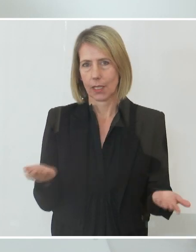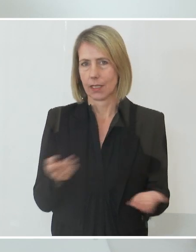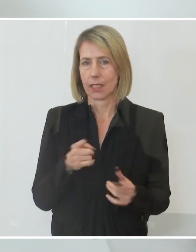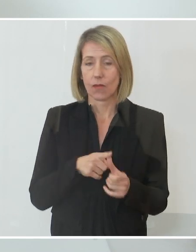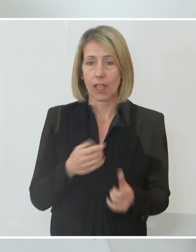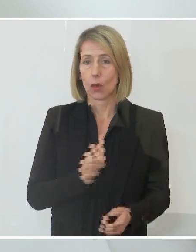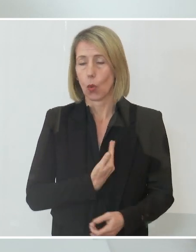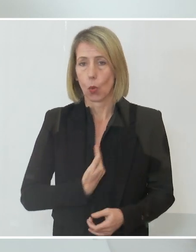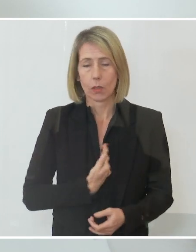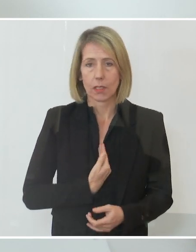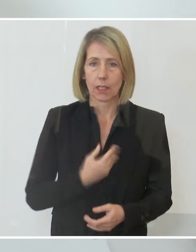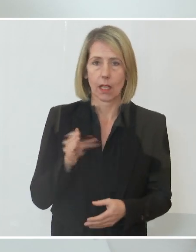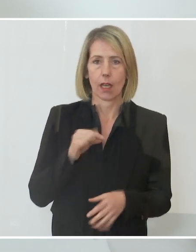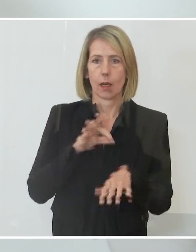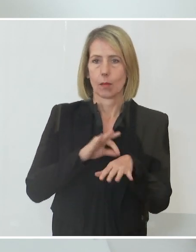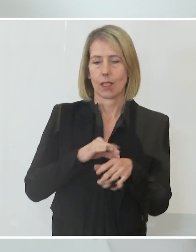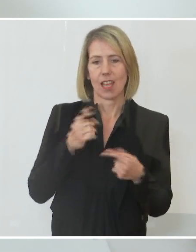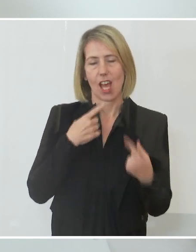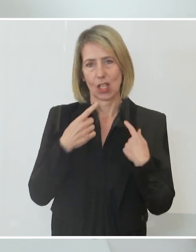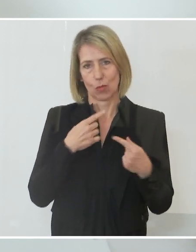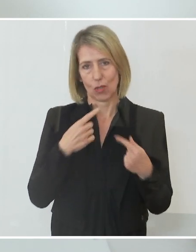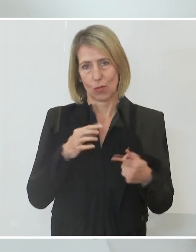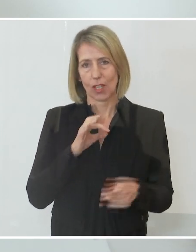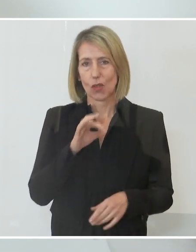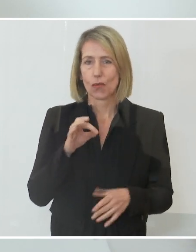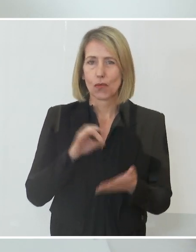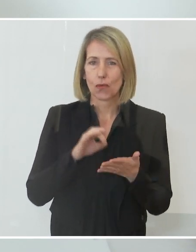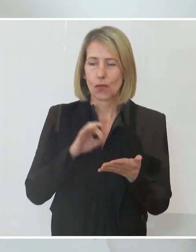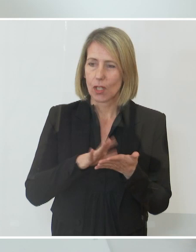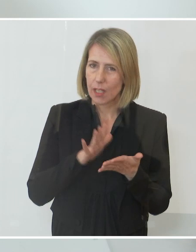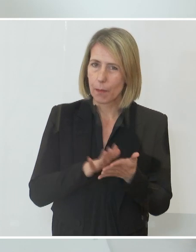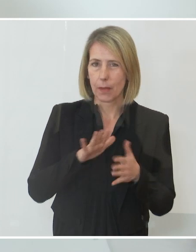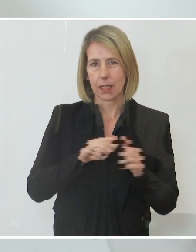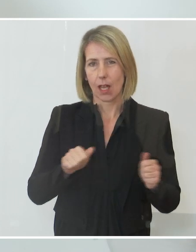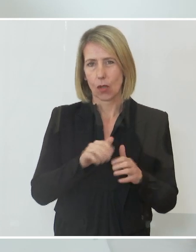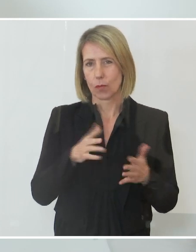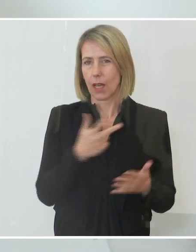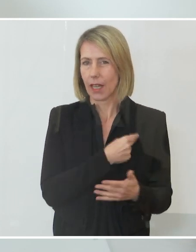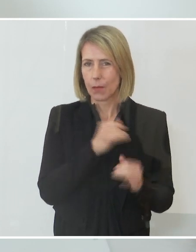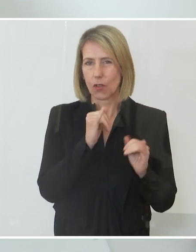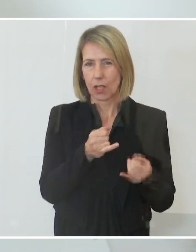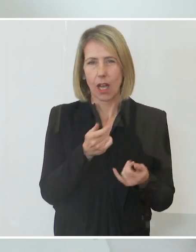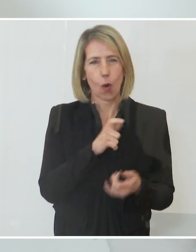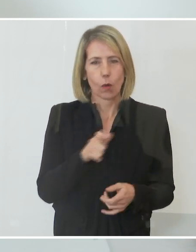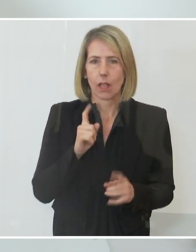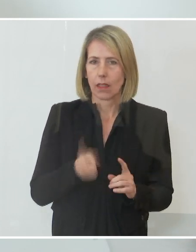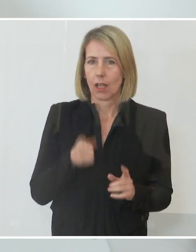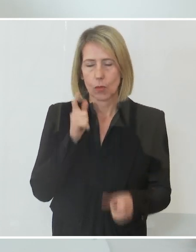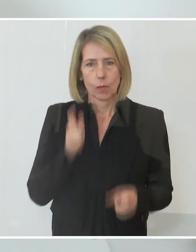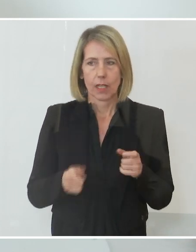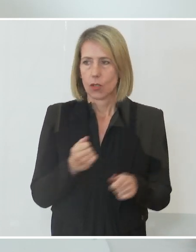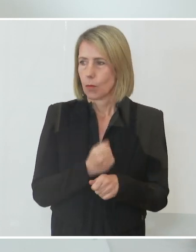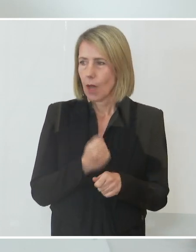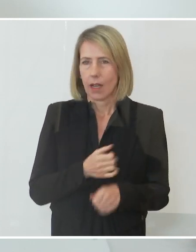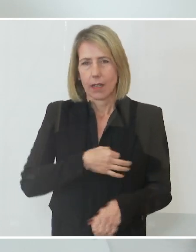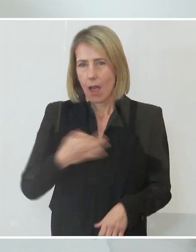unsicher sind. Vereinbaren Sie sich einen Termin für die Impfung, so wie das 100.000 Menschen pro Tag jetzt gemacht haben in den letzten